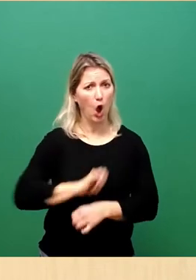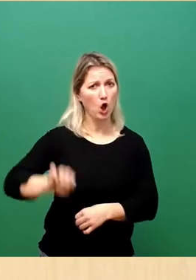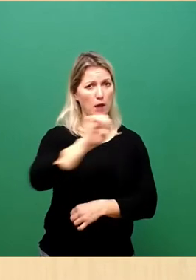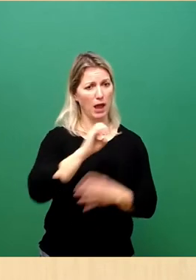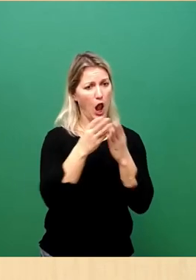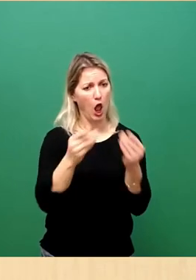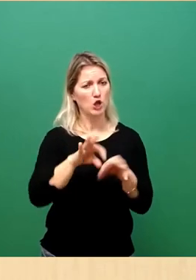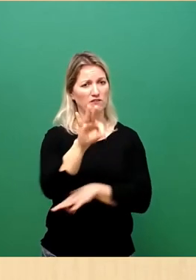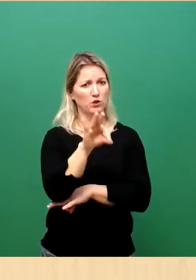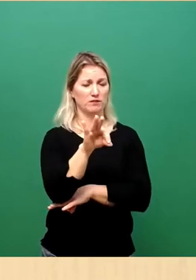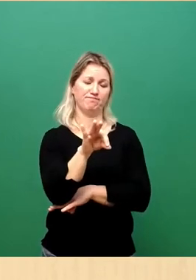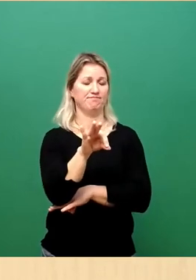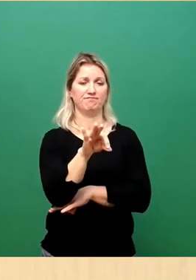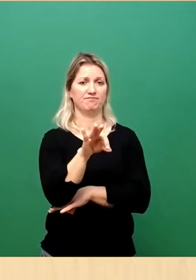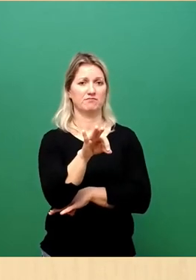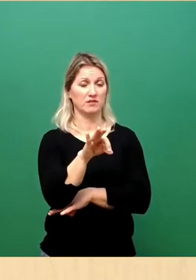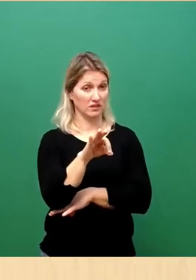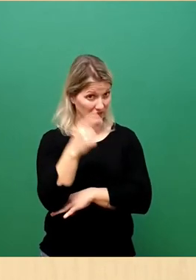Putin den Friedensnobelpreis bekommt.